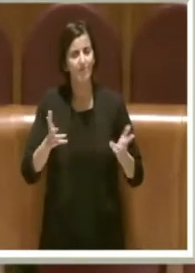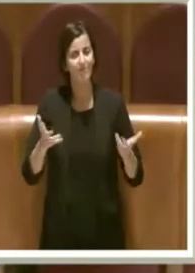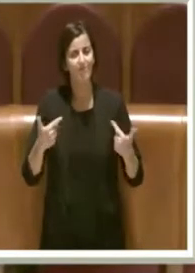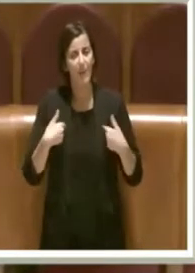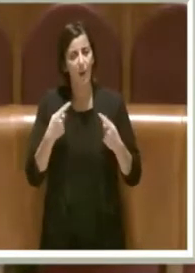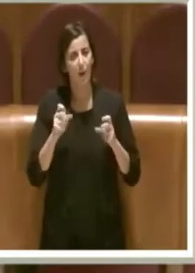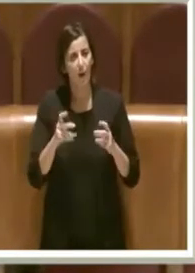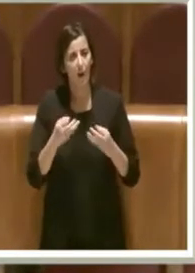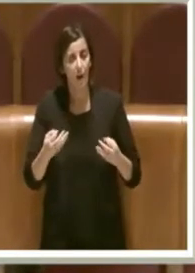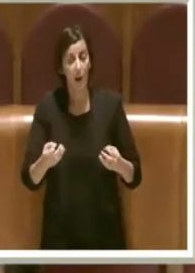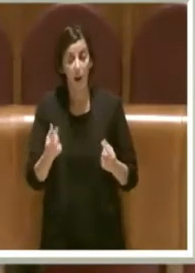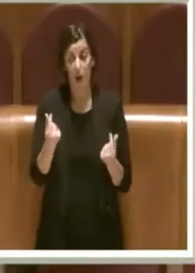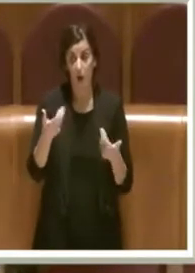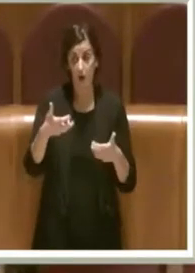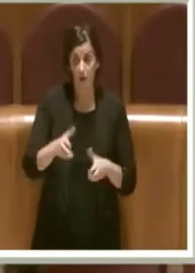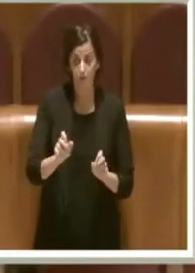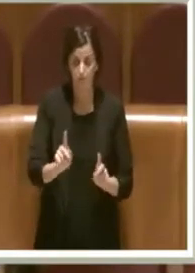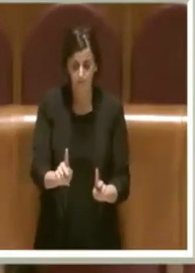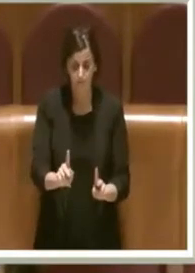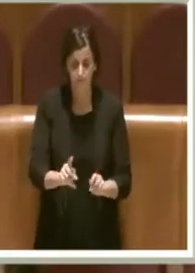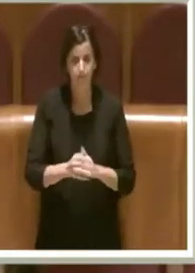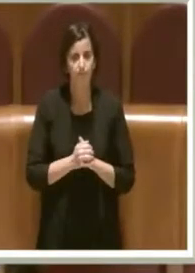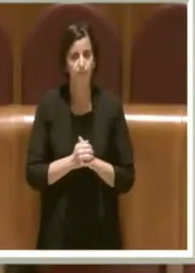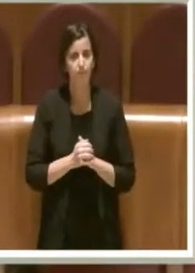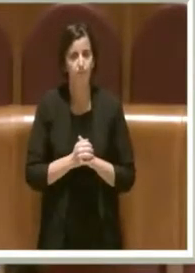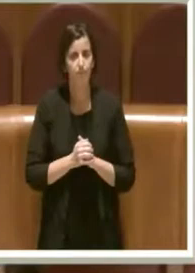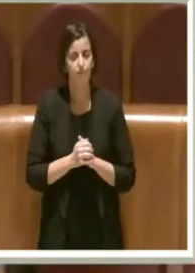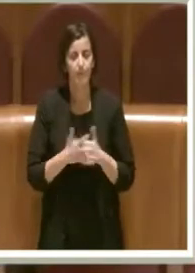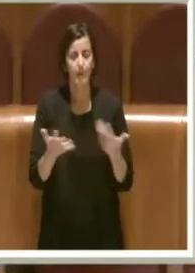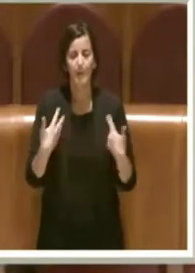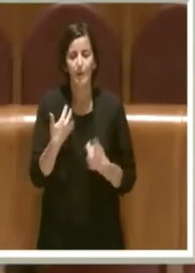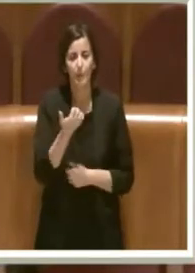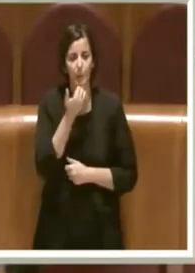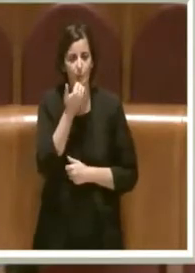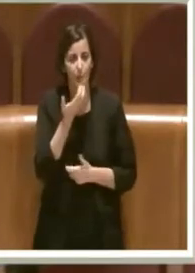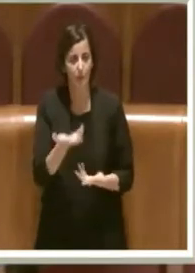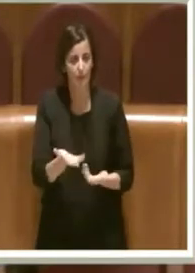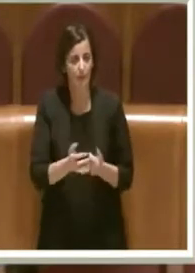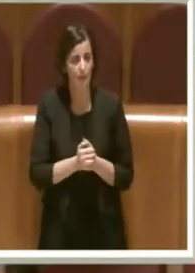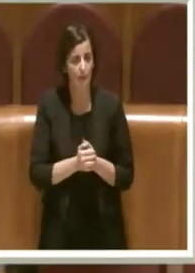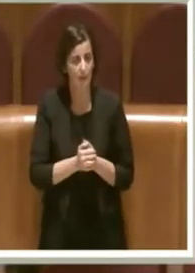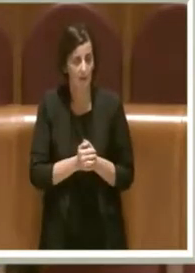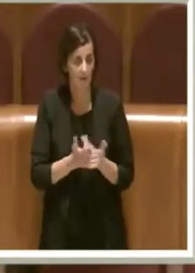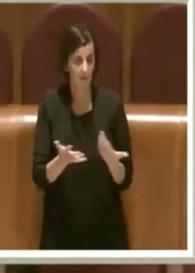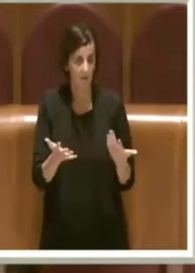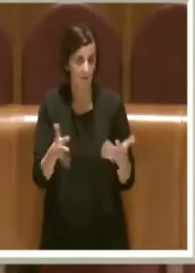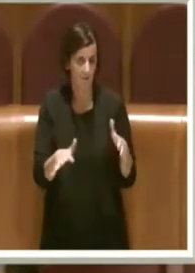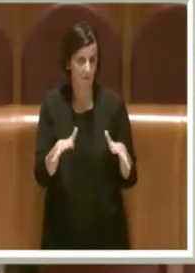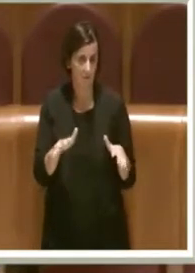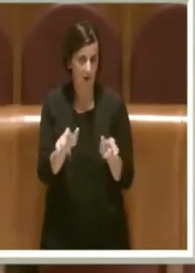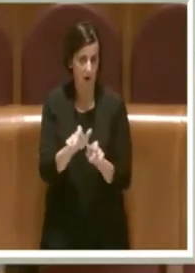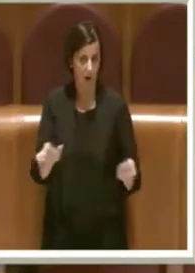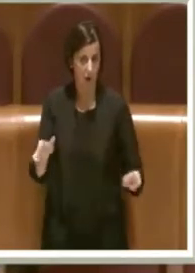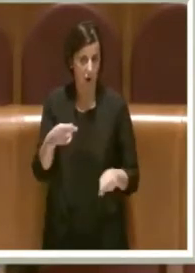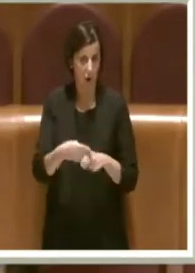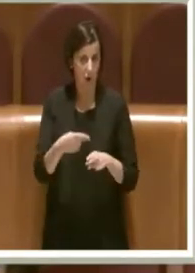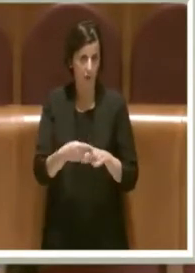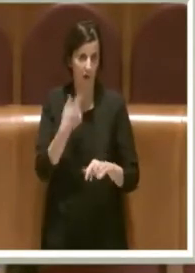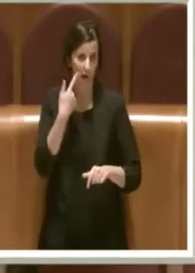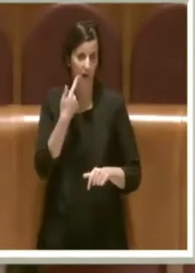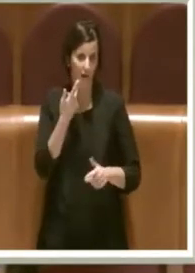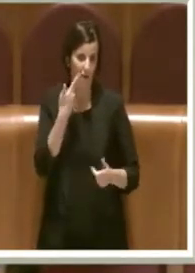benissimo, la riduzione dei costi, ma, mi scusi, non pensa che i romani prima di tutto vogliono muoversi